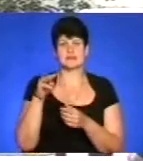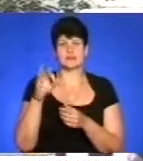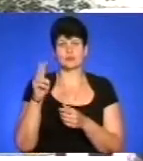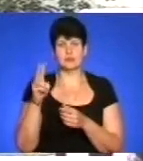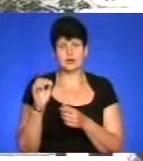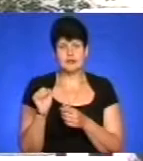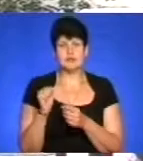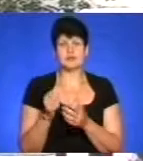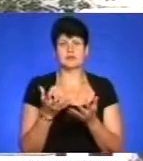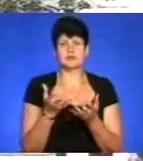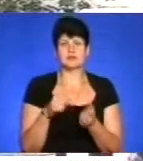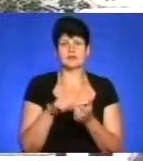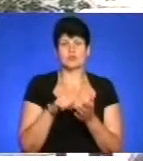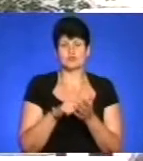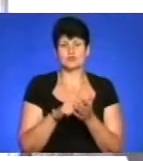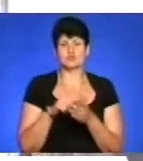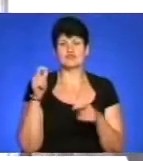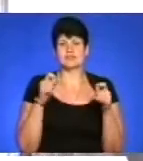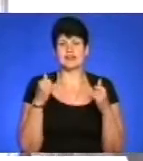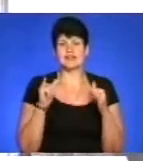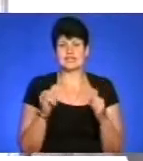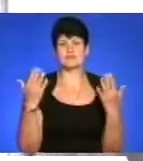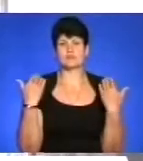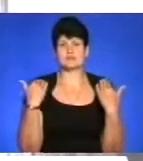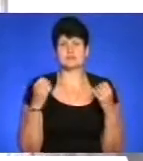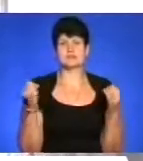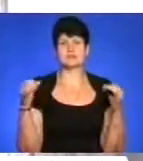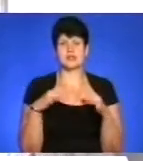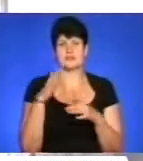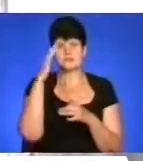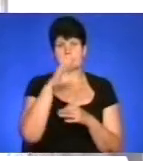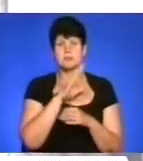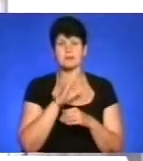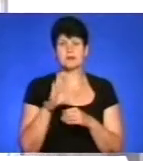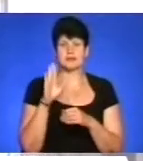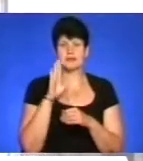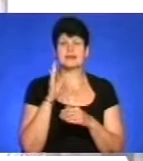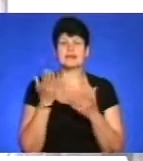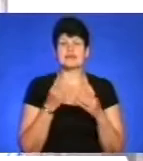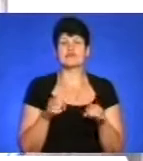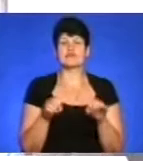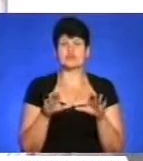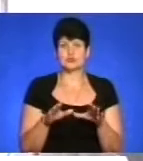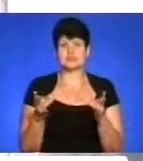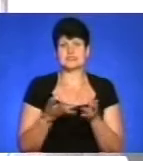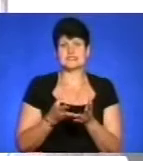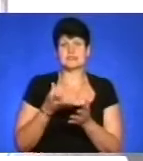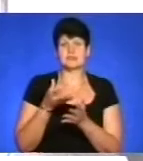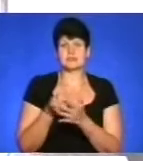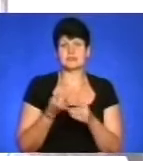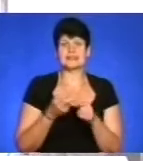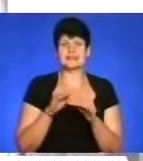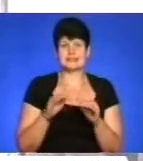одночасно там взяти участь у фестивалі і відпочити. Десь зібралися батьки, які вирішили, що потрібно проплатити дітям цей